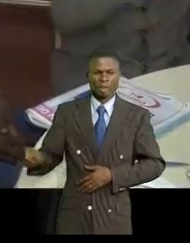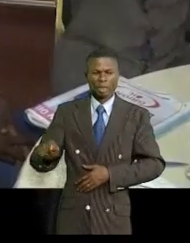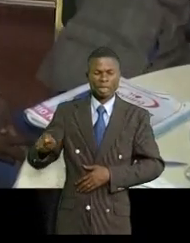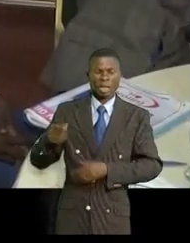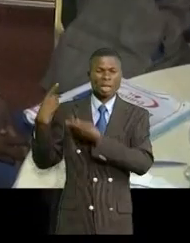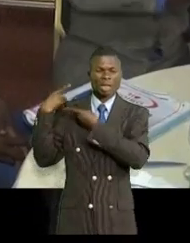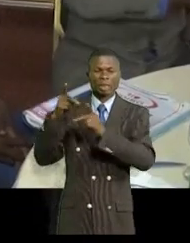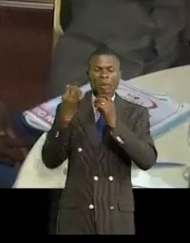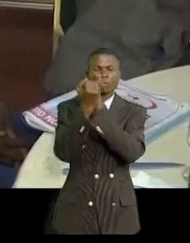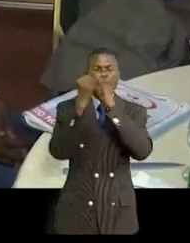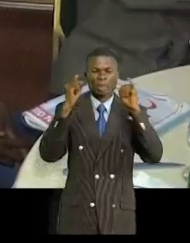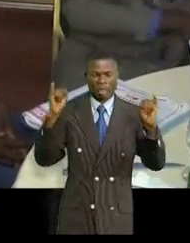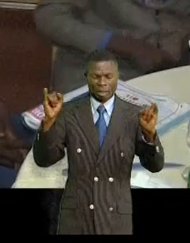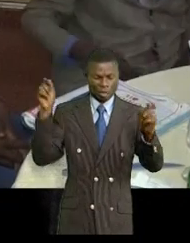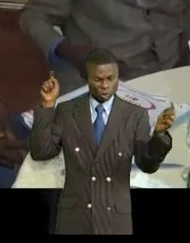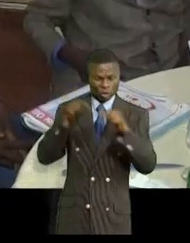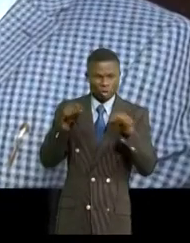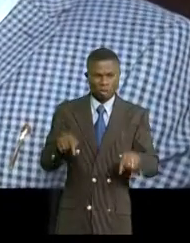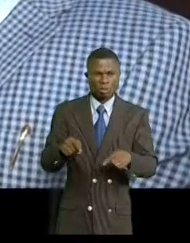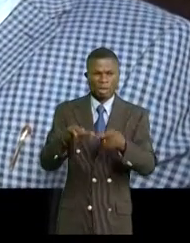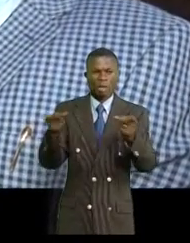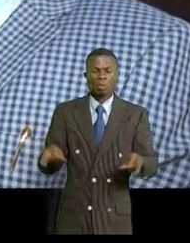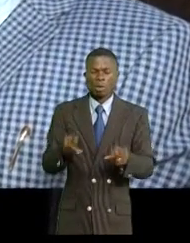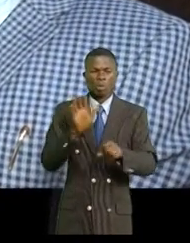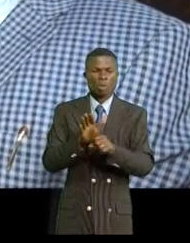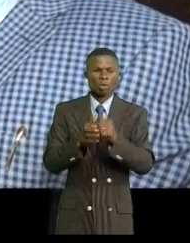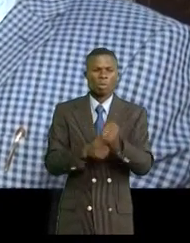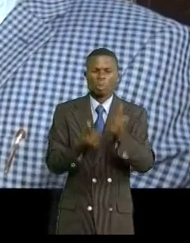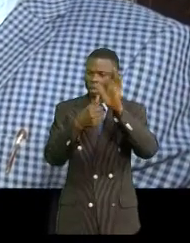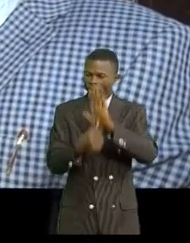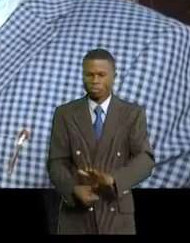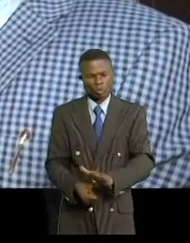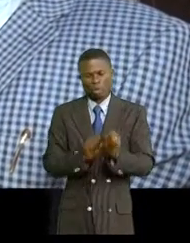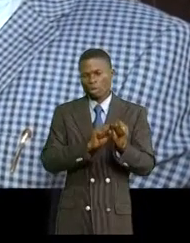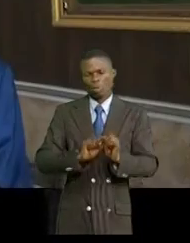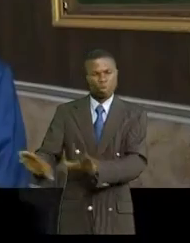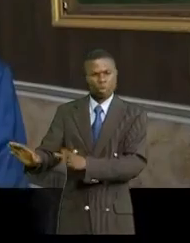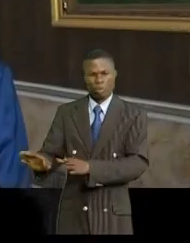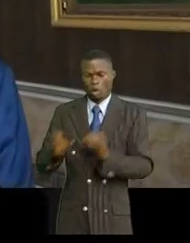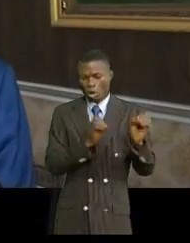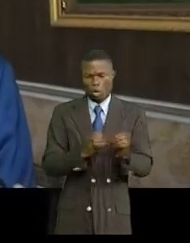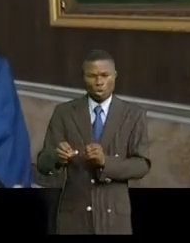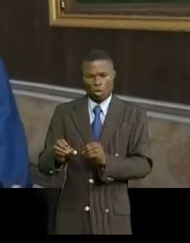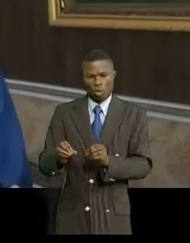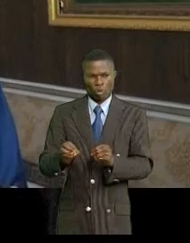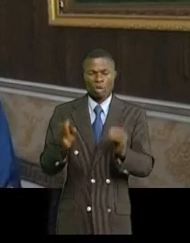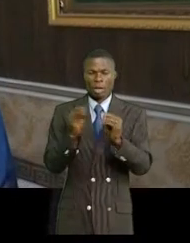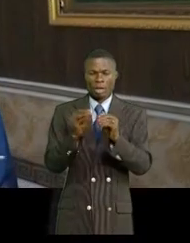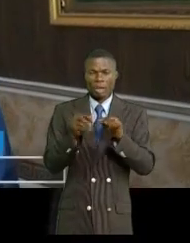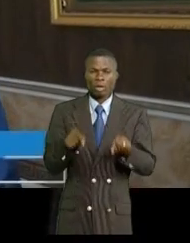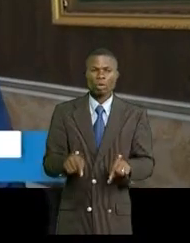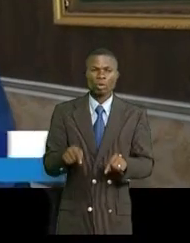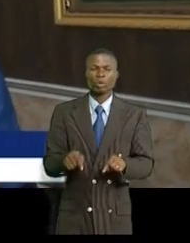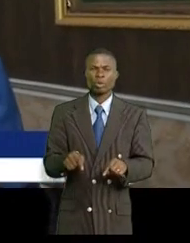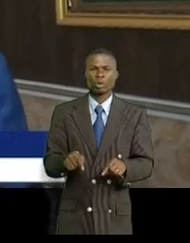l'indépendance a été un coin perdu un coin abandonné. Si nous avons organisé cette rencontre